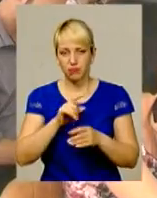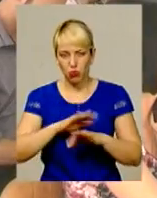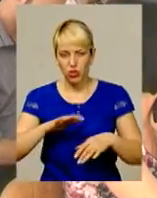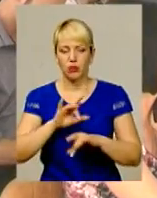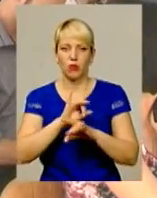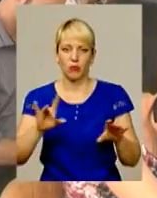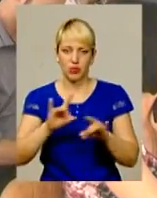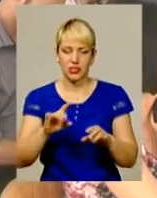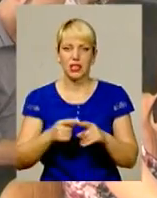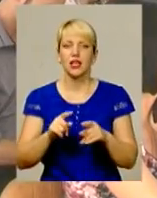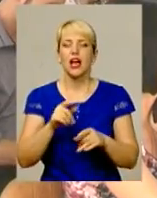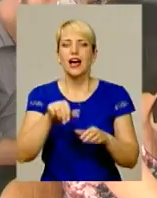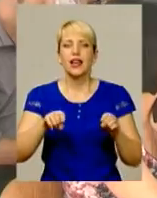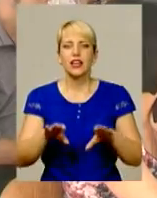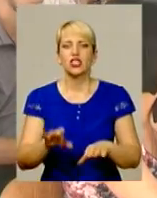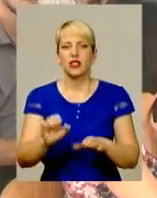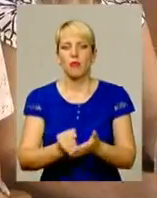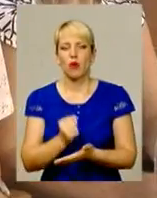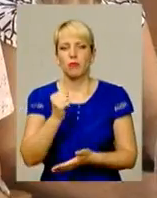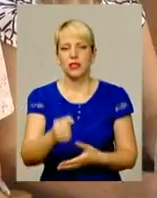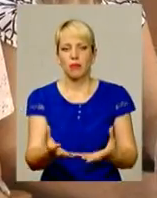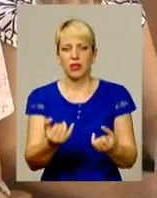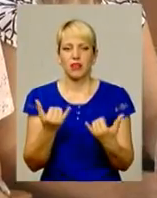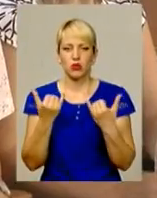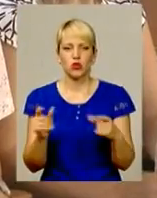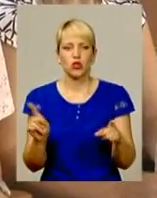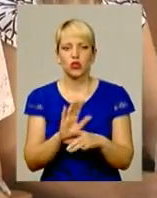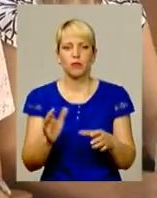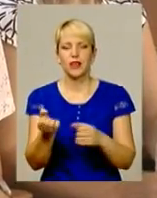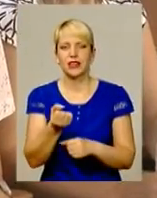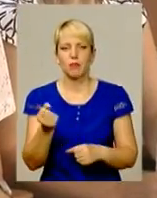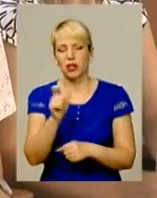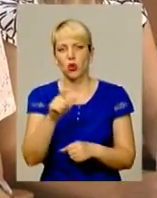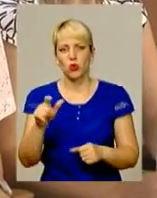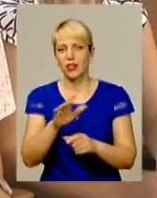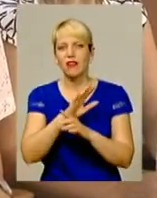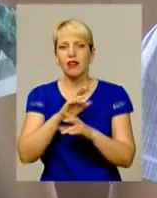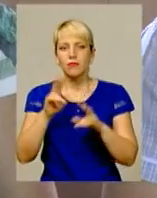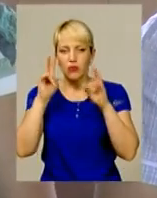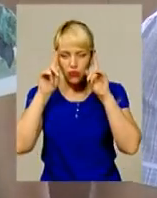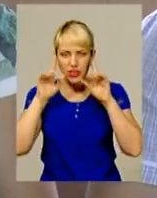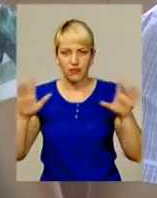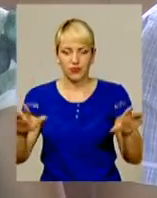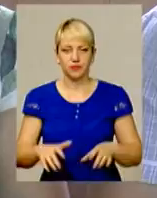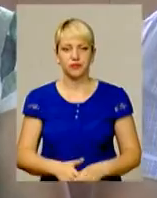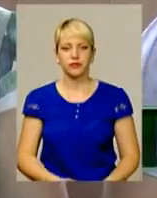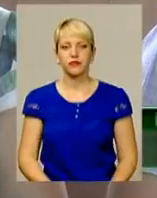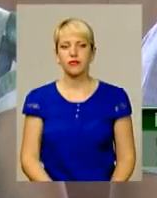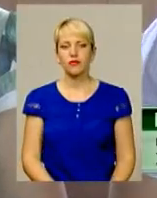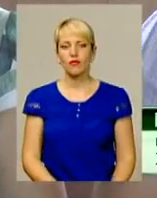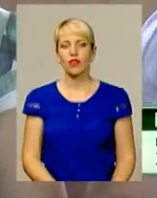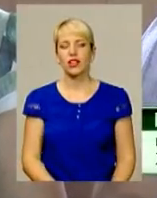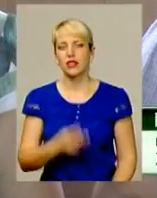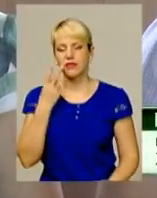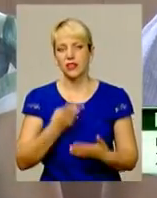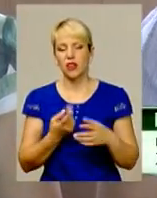міста пояснив. Рішення про призначення прийняв сьогодні, аби не тримати людей у невизначенності. Зважаючи на те, що громада